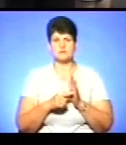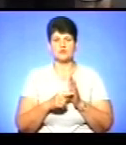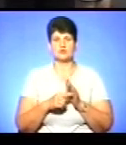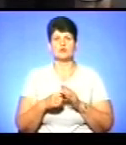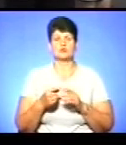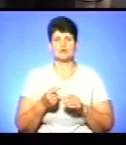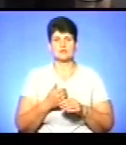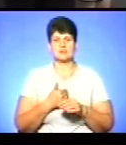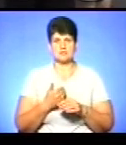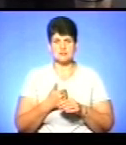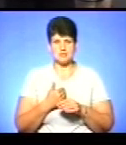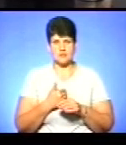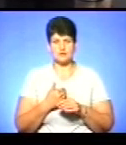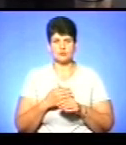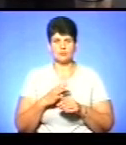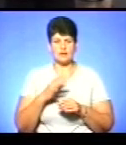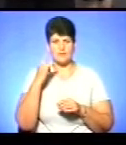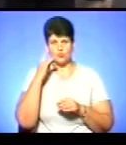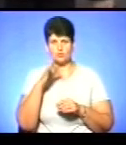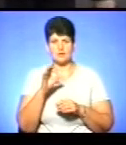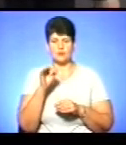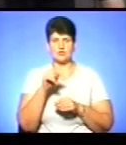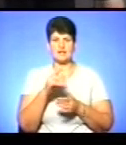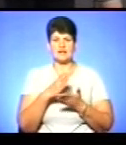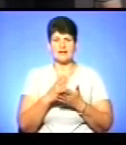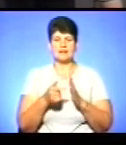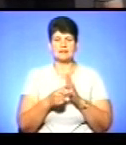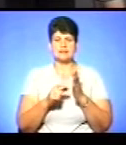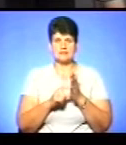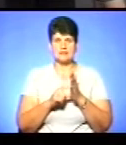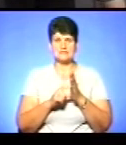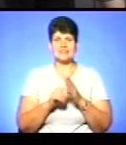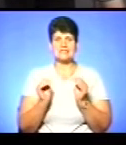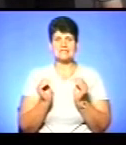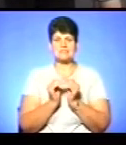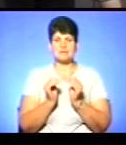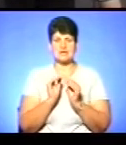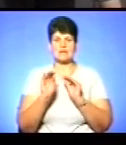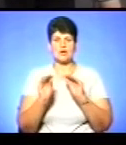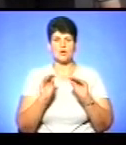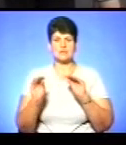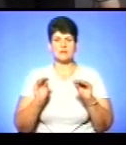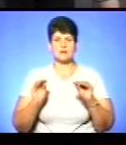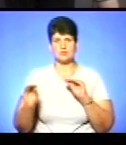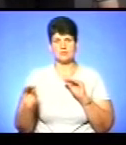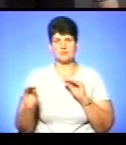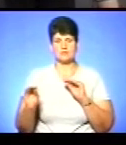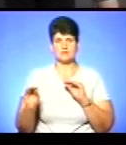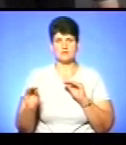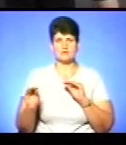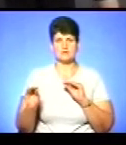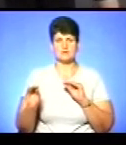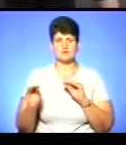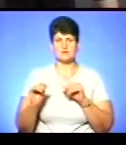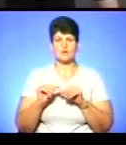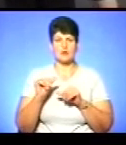ініціатори на урядовому рівні, вони не подумали про те, що є класи, які просто замалі для розташування одномісних парків і так далі.